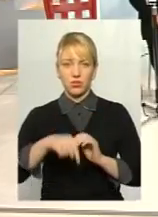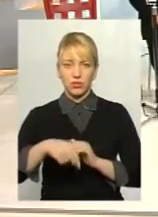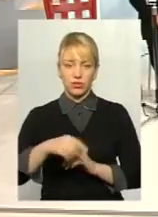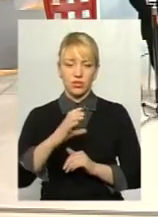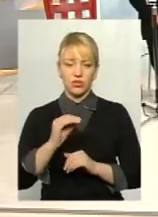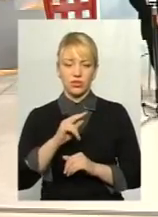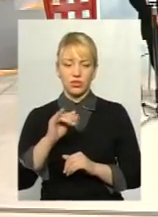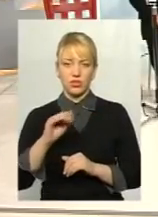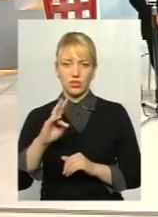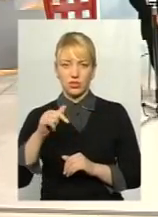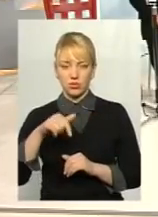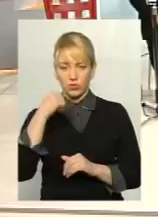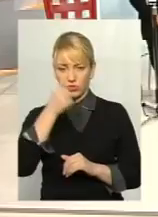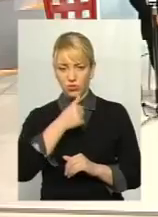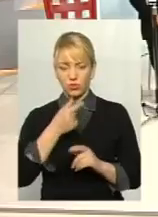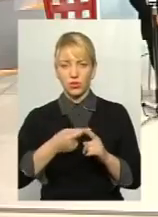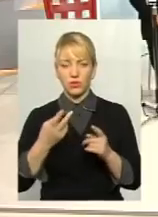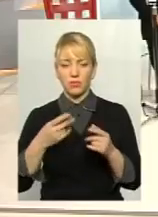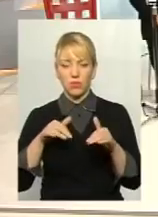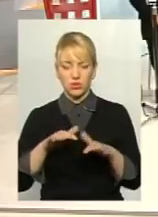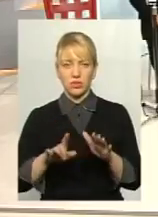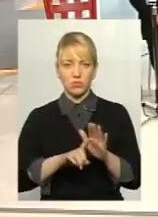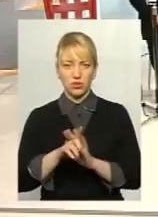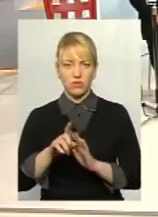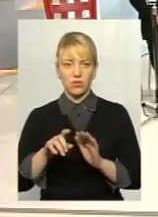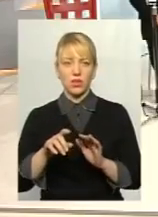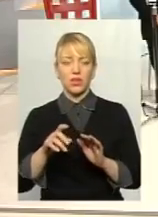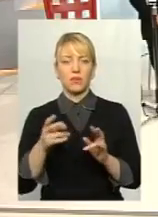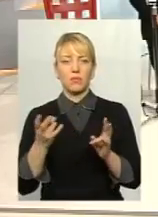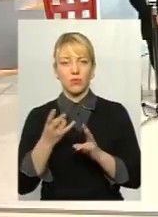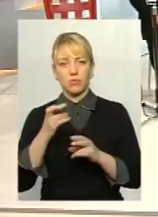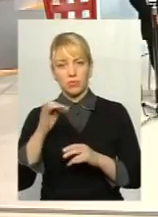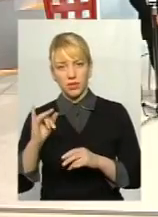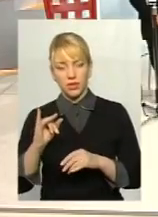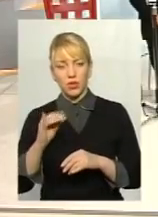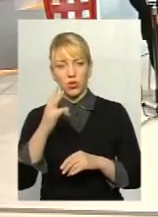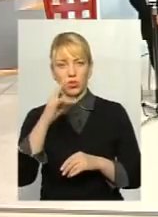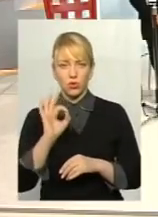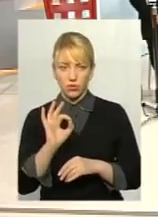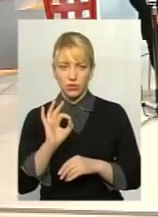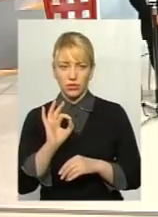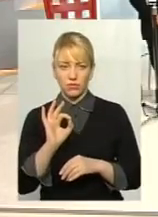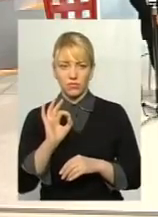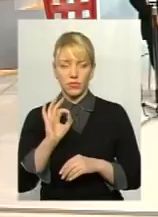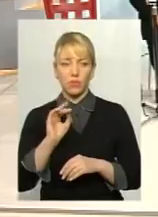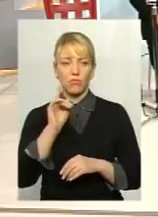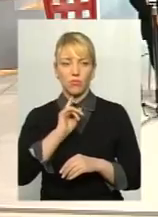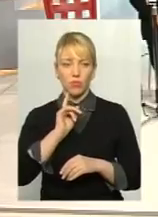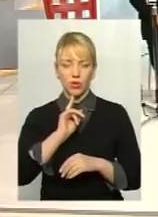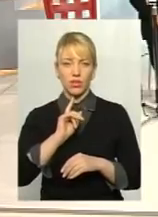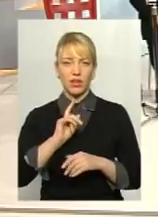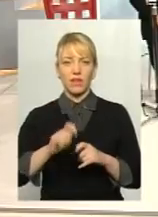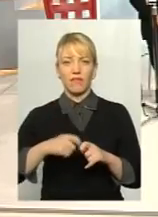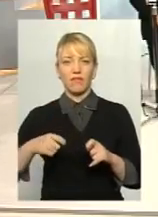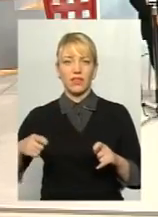цей процес мав розпочатися. Однак, поки що вкотре відтермінували.